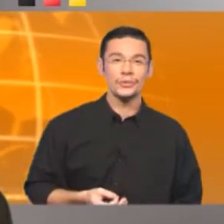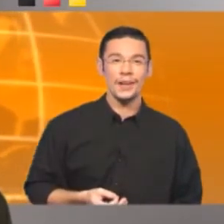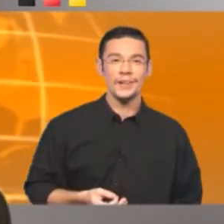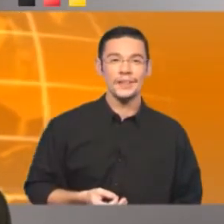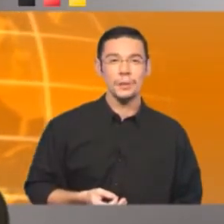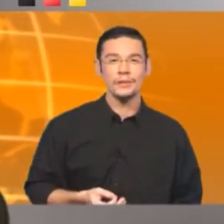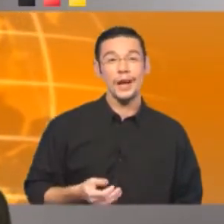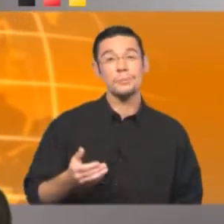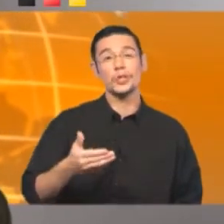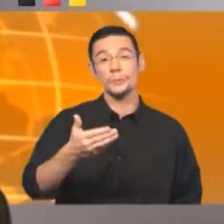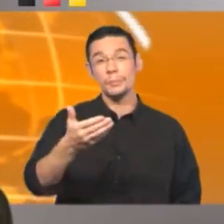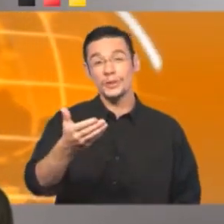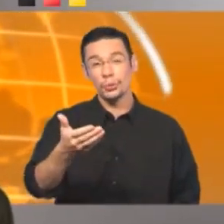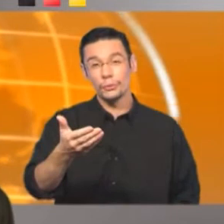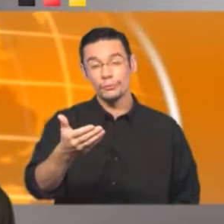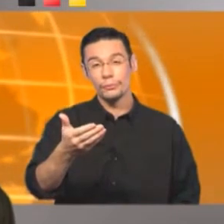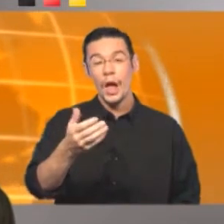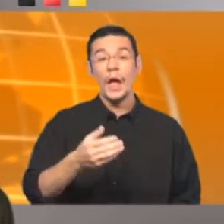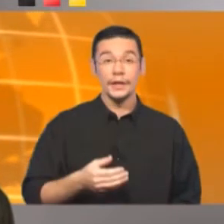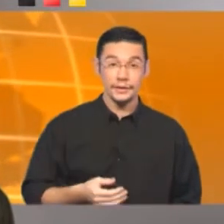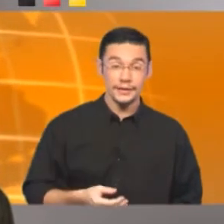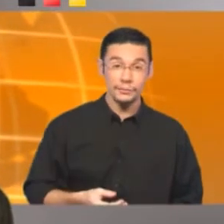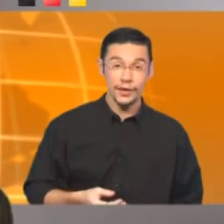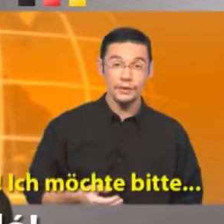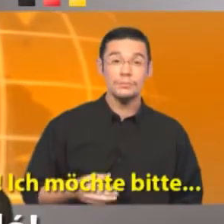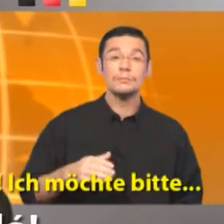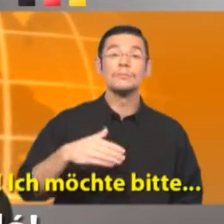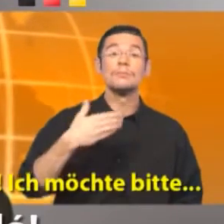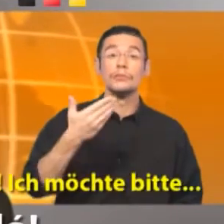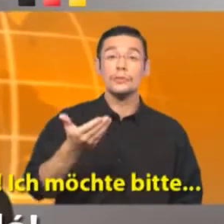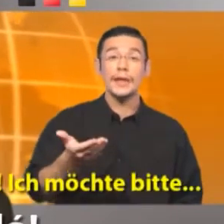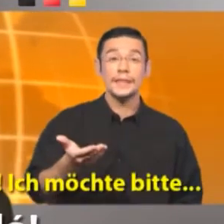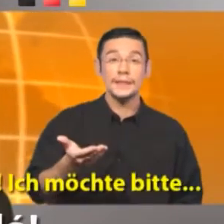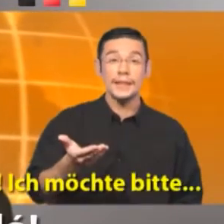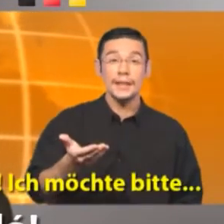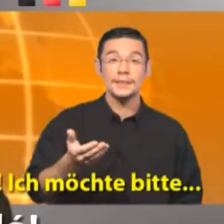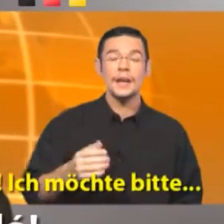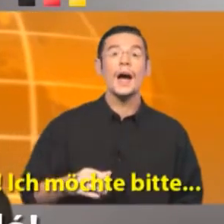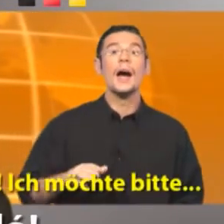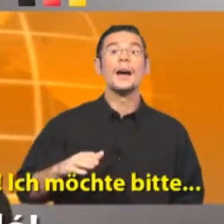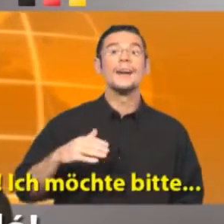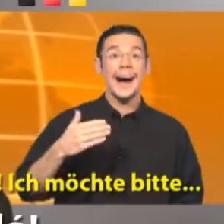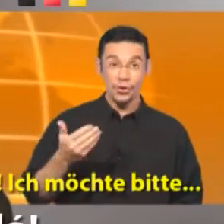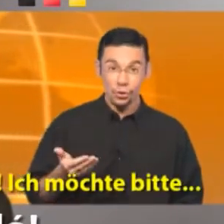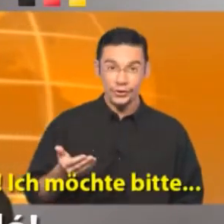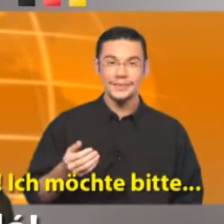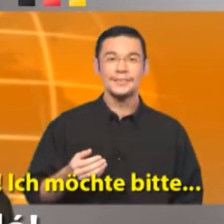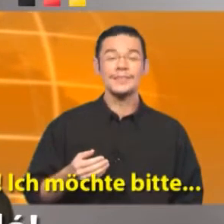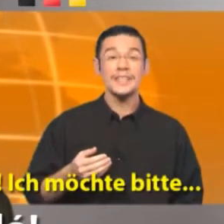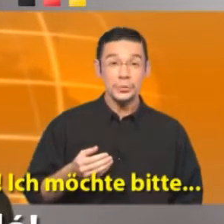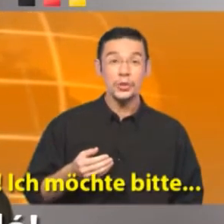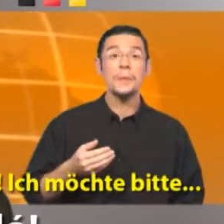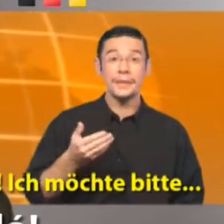Leitung verlangt jemand eine bestimmte Person In diesem Falle wird vielleicht gesagt Hallo,